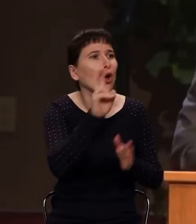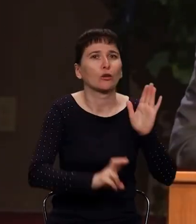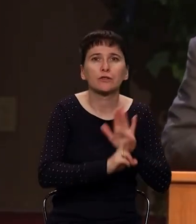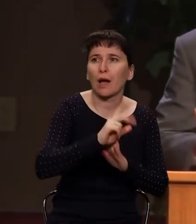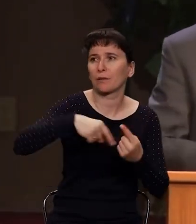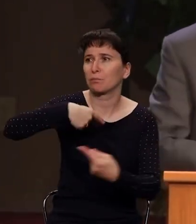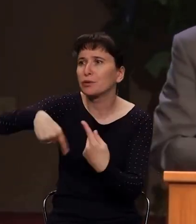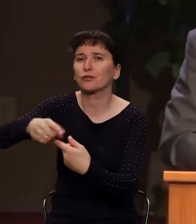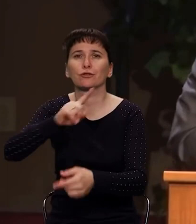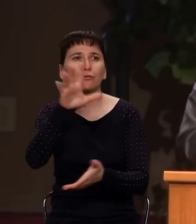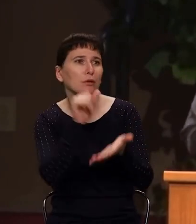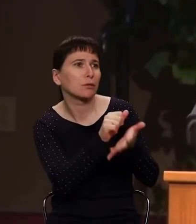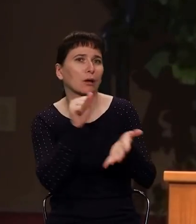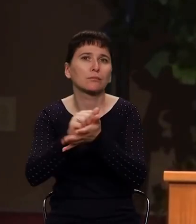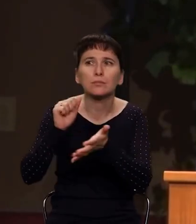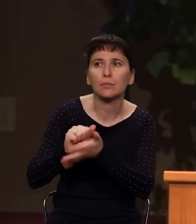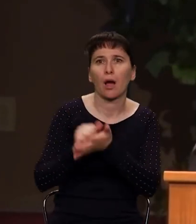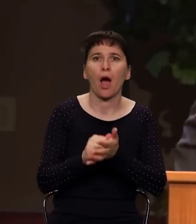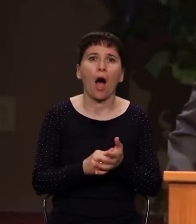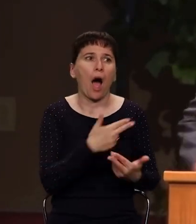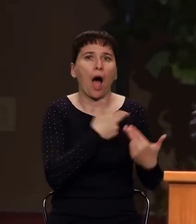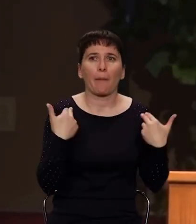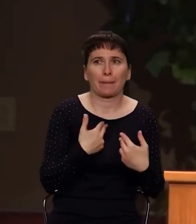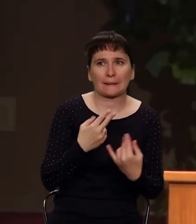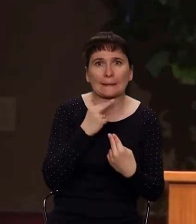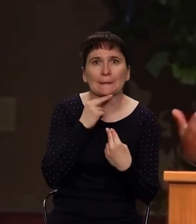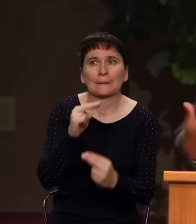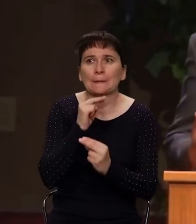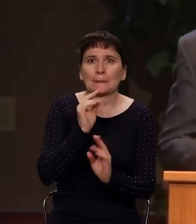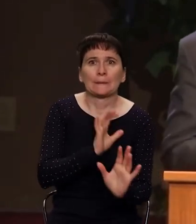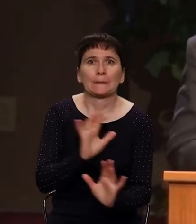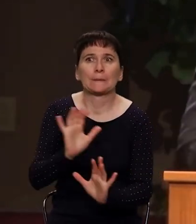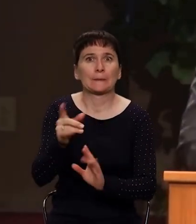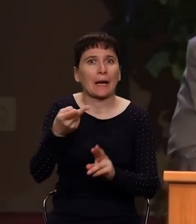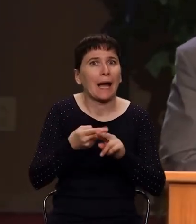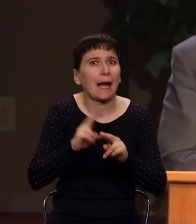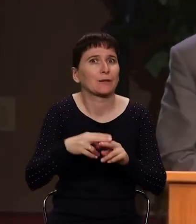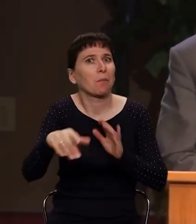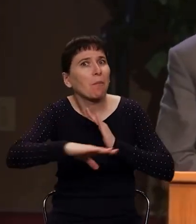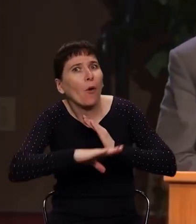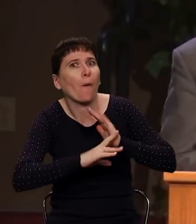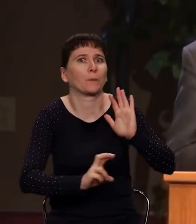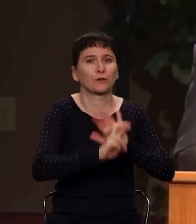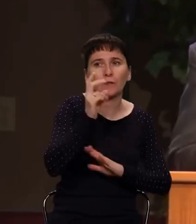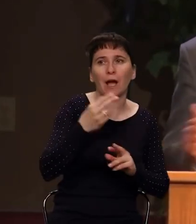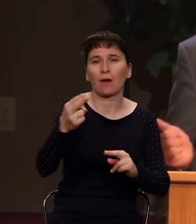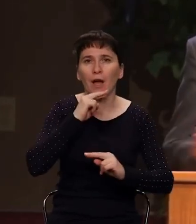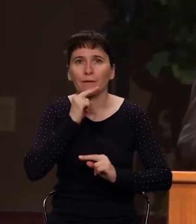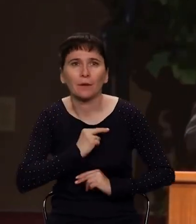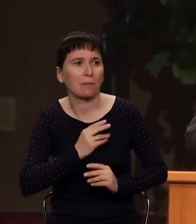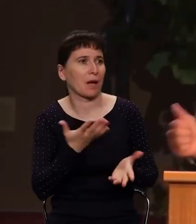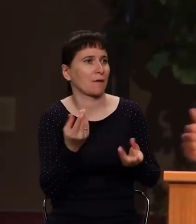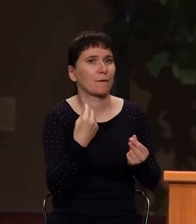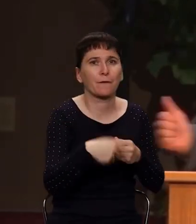бизнесмен, один, второй, третий, ох, как служителя с ними считается, это же люди при деньгах, это же люди, которые